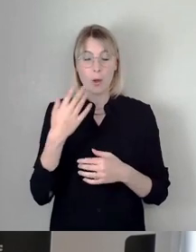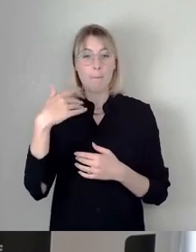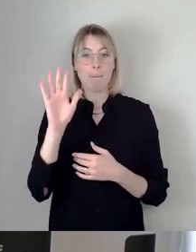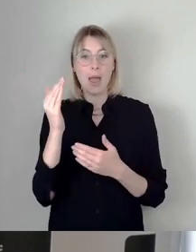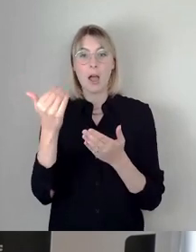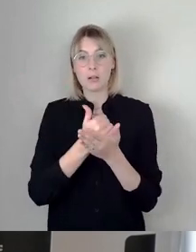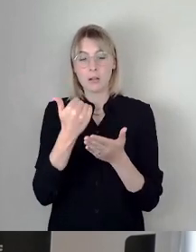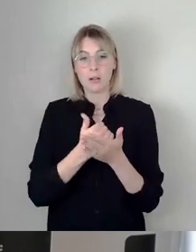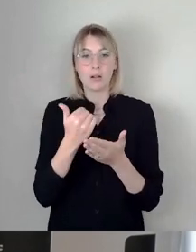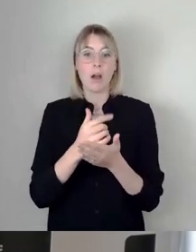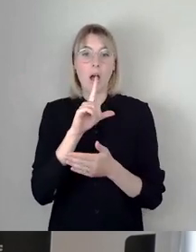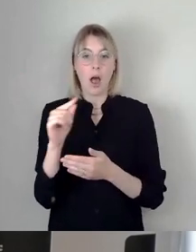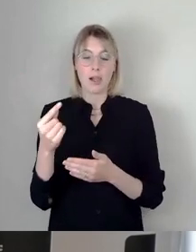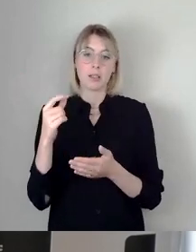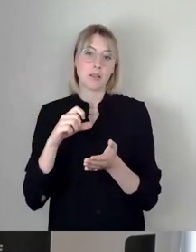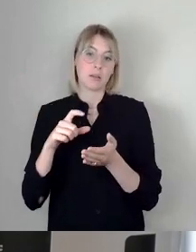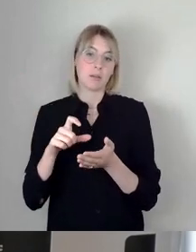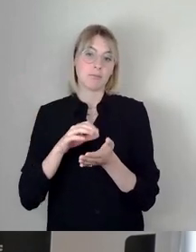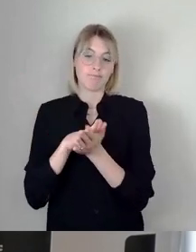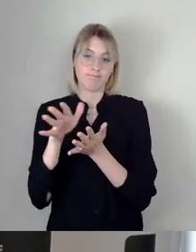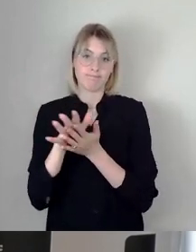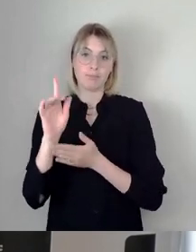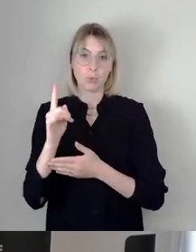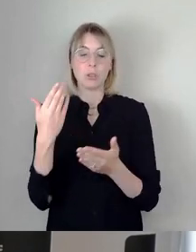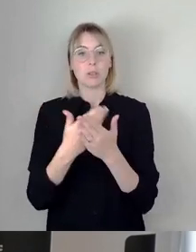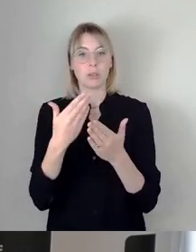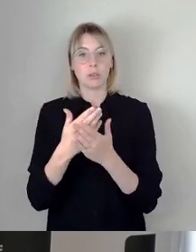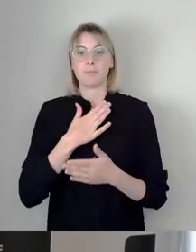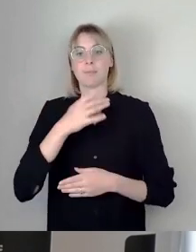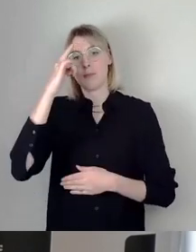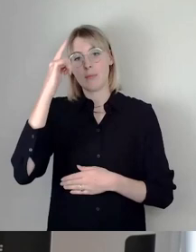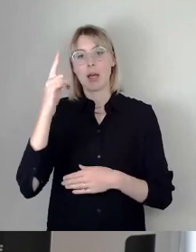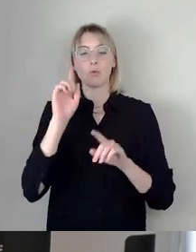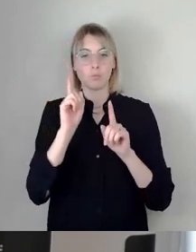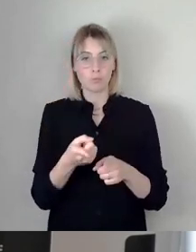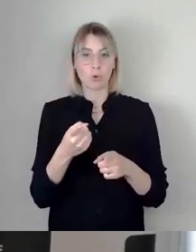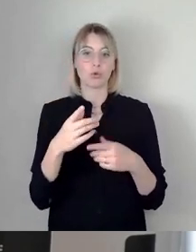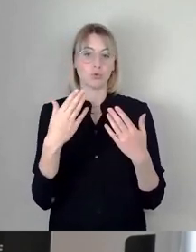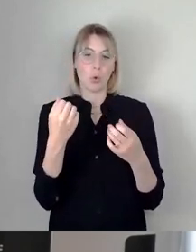was es kostet. Und genau deswegen sollten wir es tun und genau deswegen stehen wir dafür. Vielen Dank.